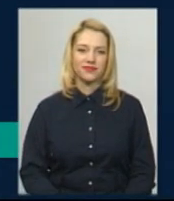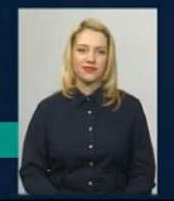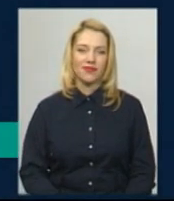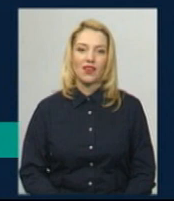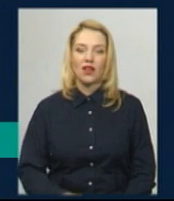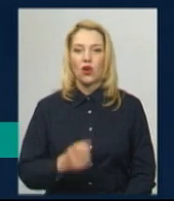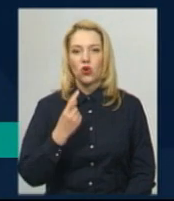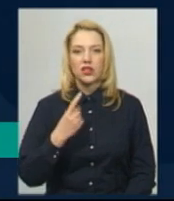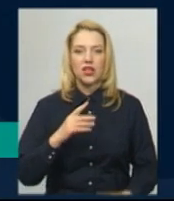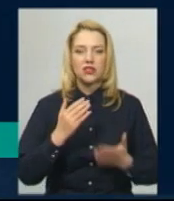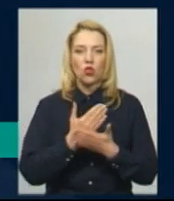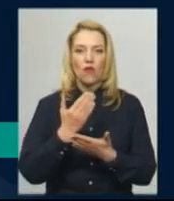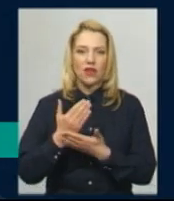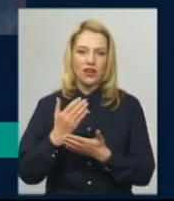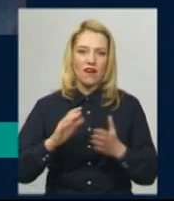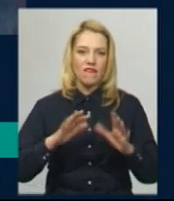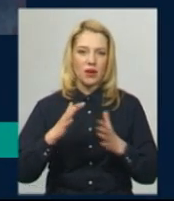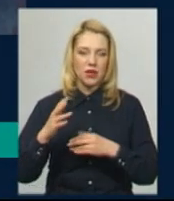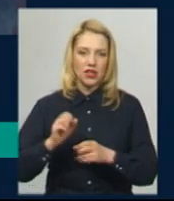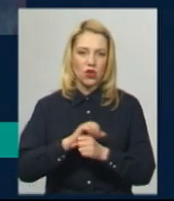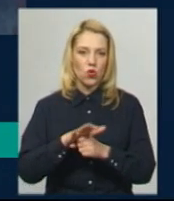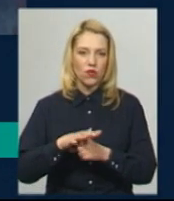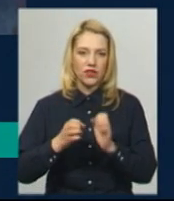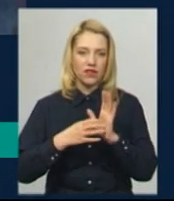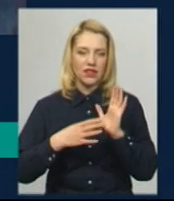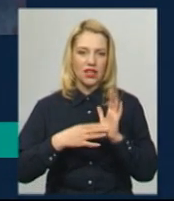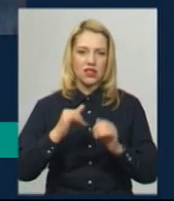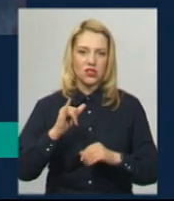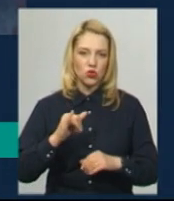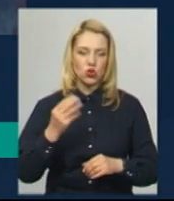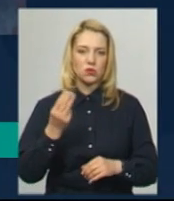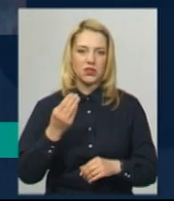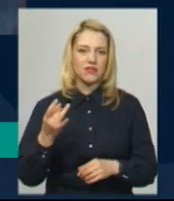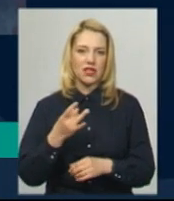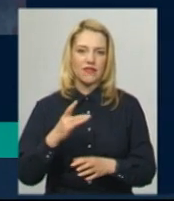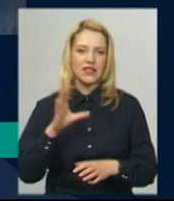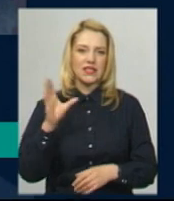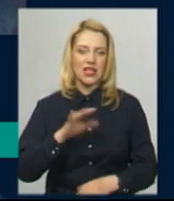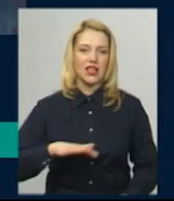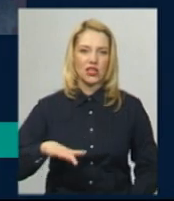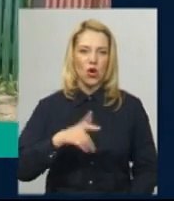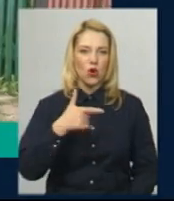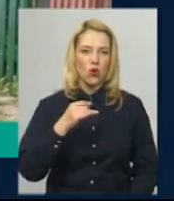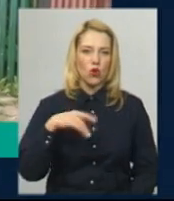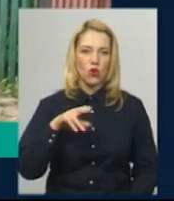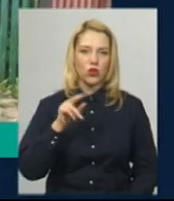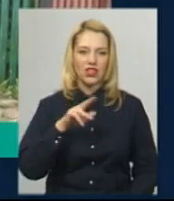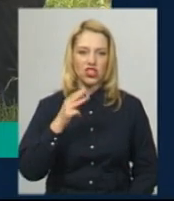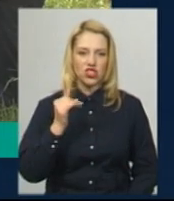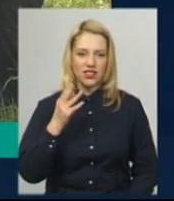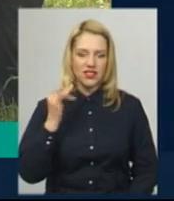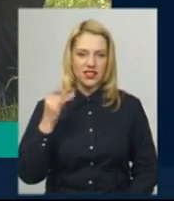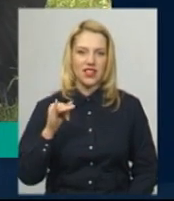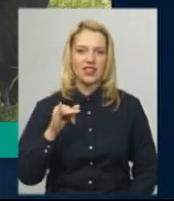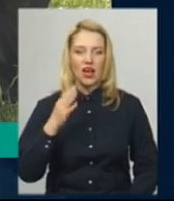11 нових випадків ковід-19 у Шепетівському районі. Усі на території Городищинського чоловічого монастиря. Чиновники,